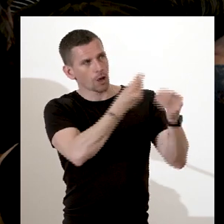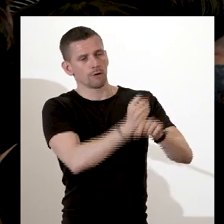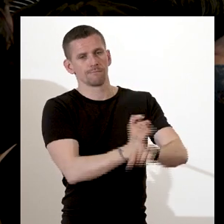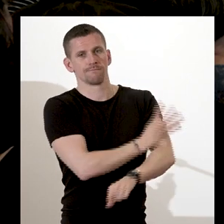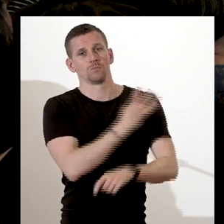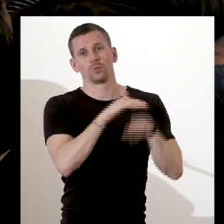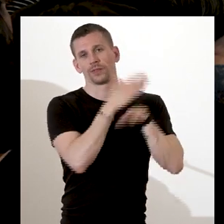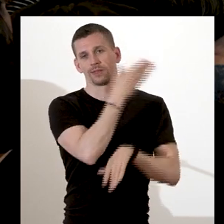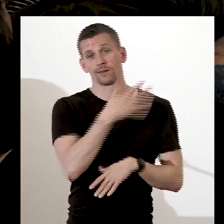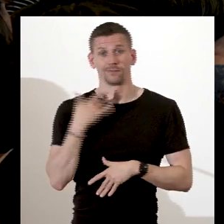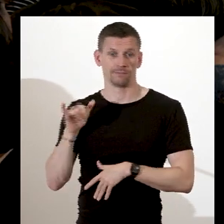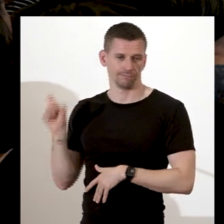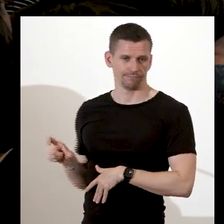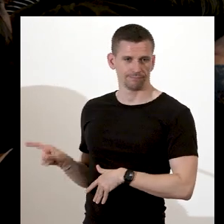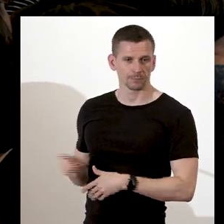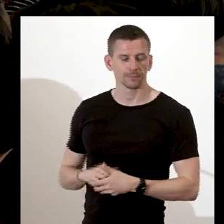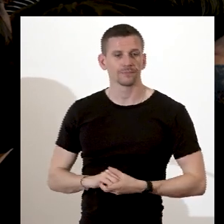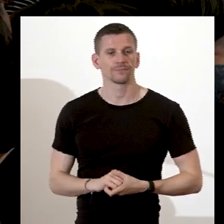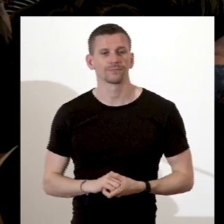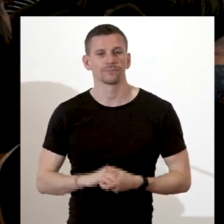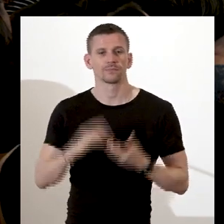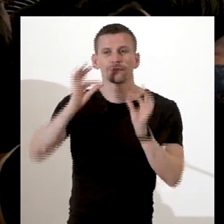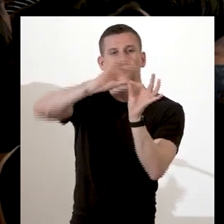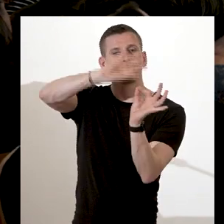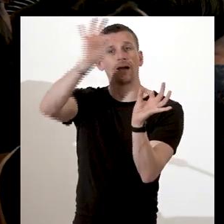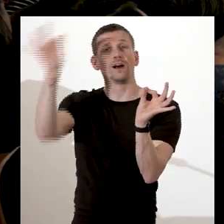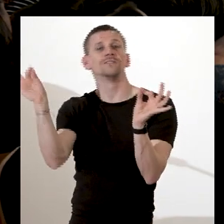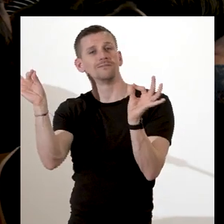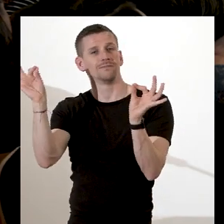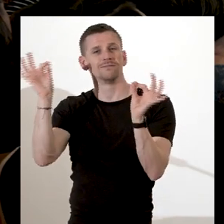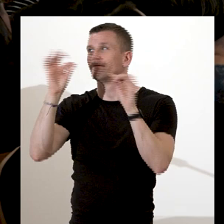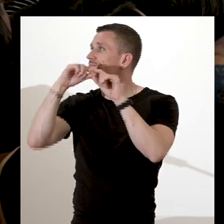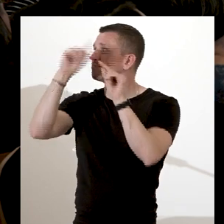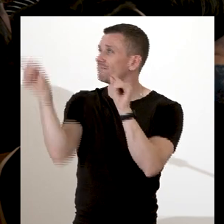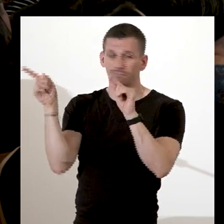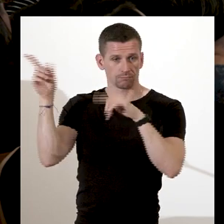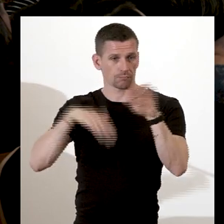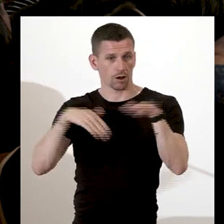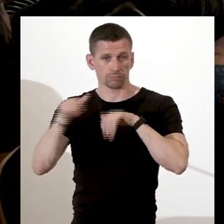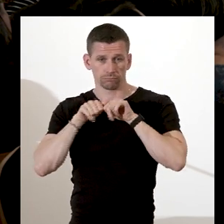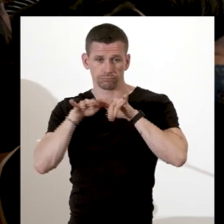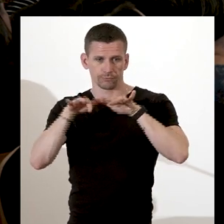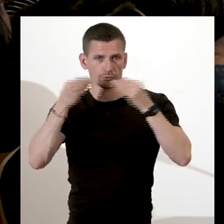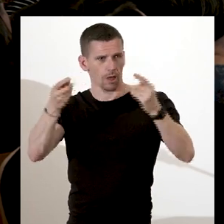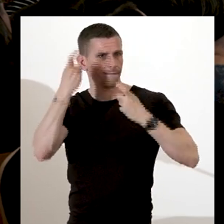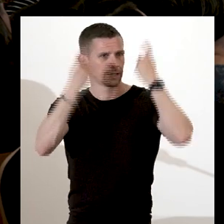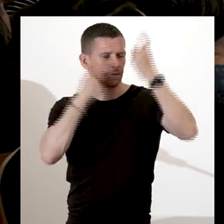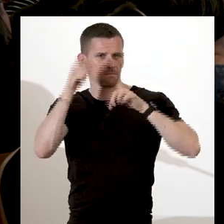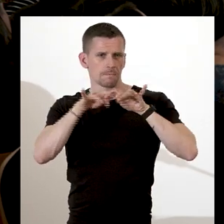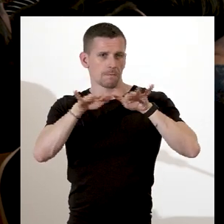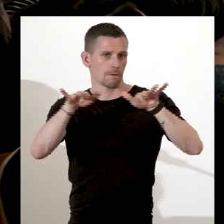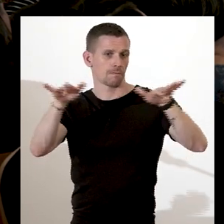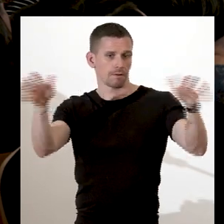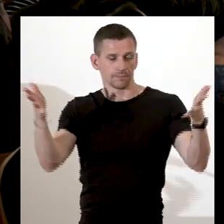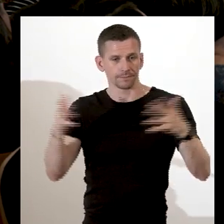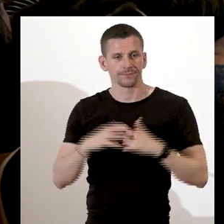et va devenir finalement prégnante puisque beaucoup de gens vont s'emparer de ce questionnement-là. Je passe maintenant de l'image à l'objet.